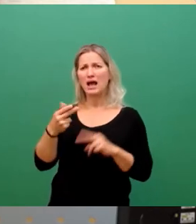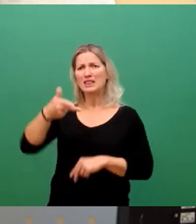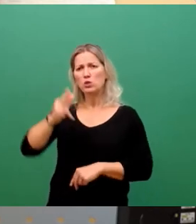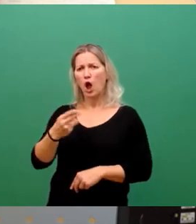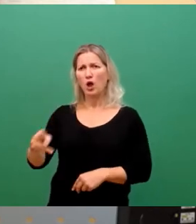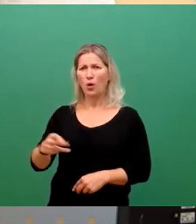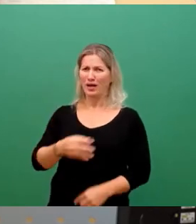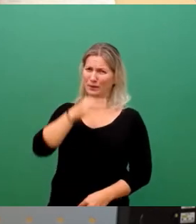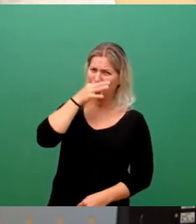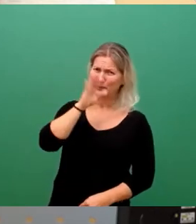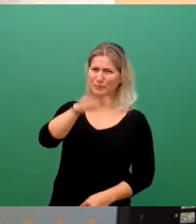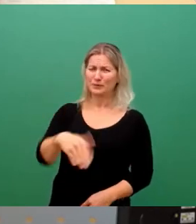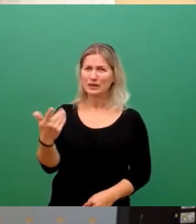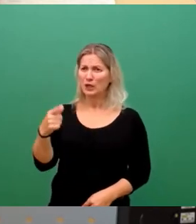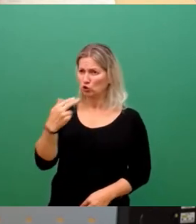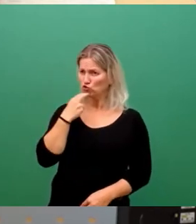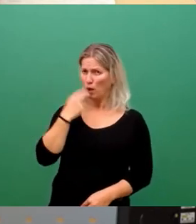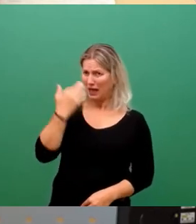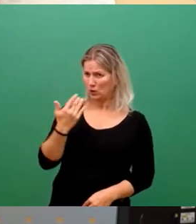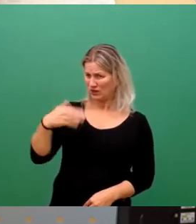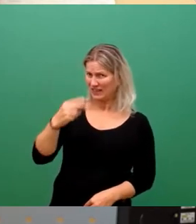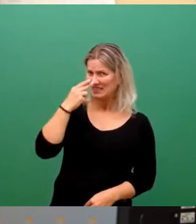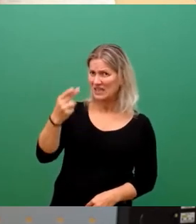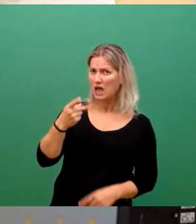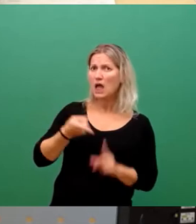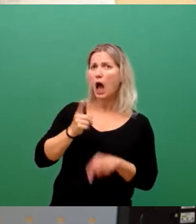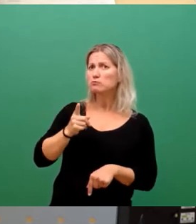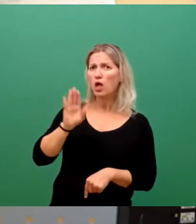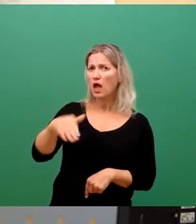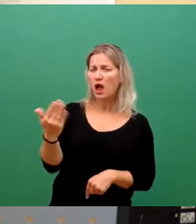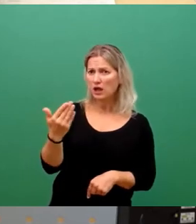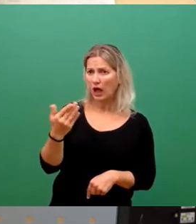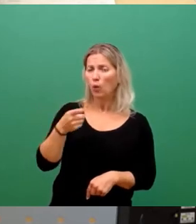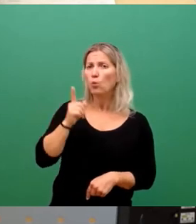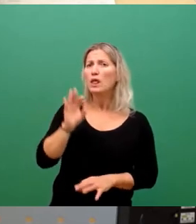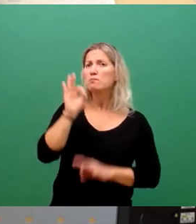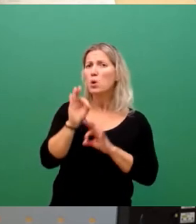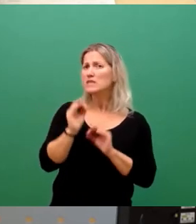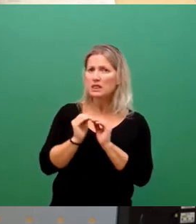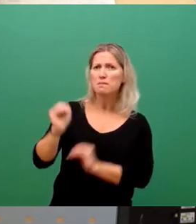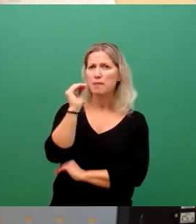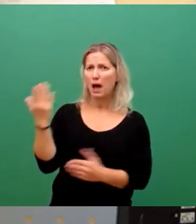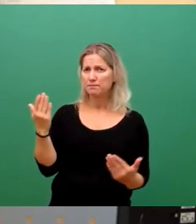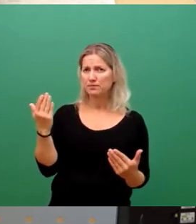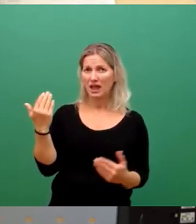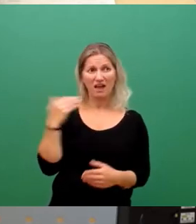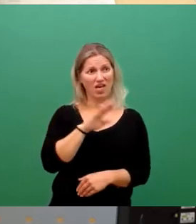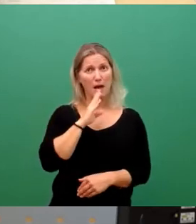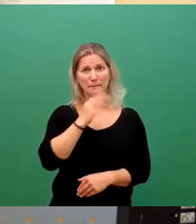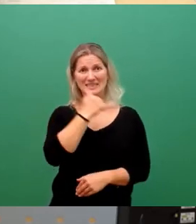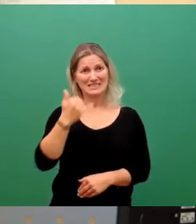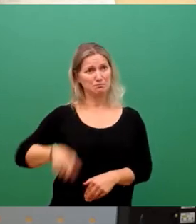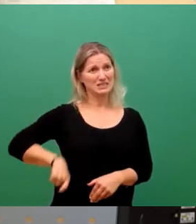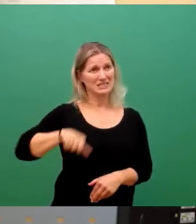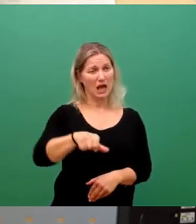Euro? Haben Sie die Stromrechnung mal gesehen? Die Abschläge werden um 100 Prozent erhöht. Also jemand, der bisher 30 Euro gezahlt hat,